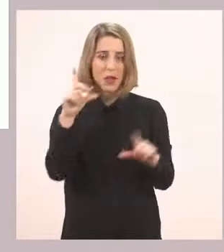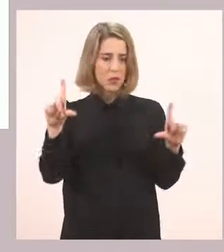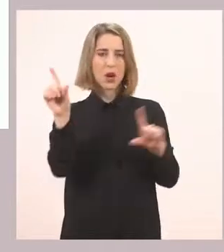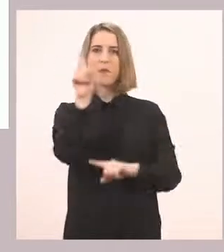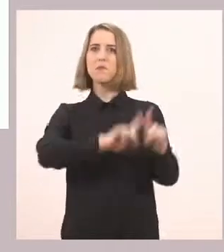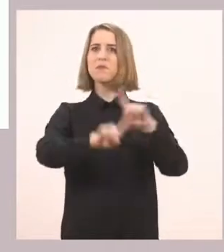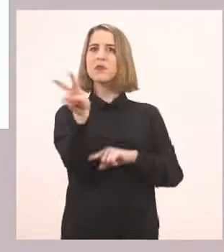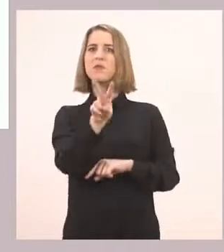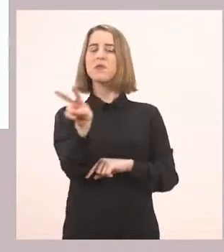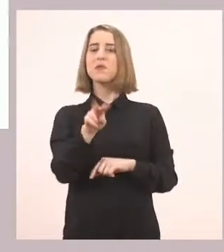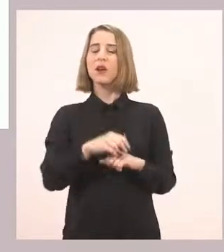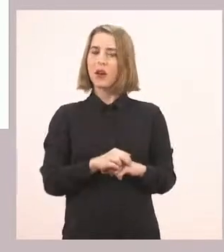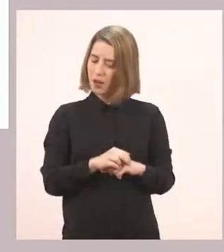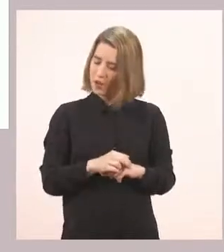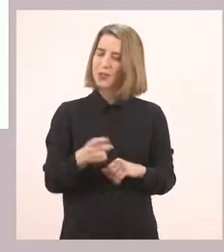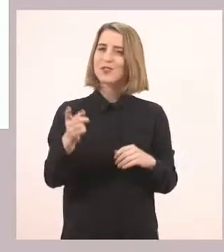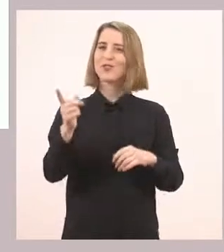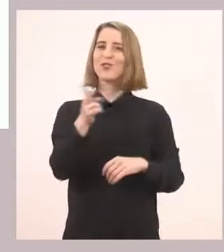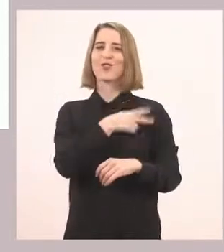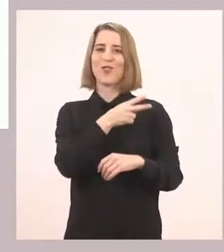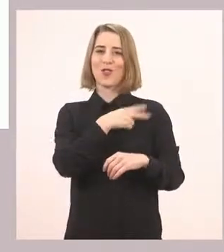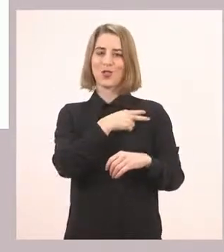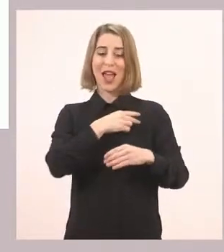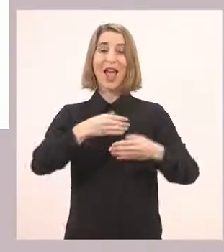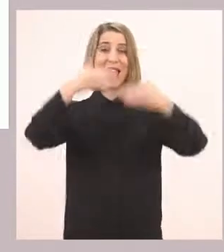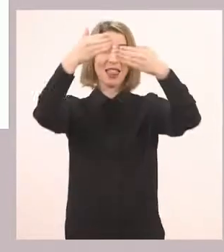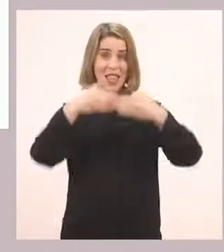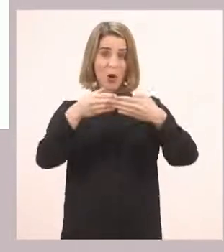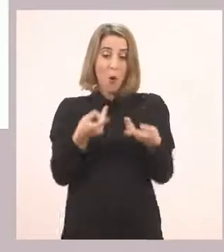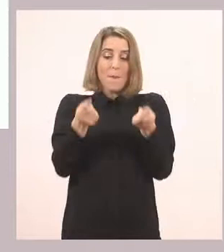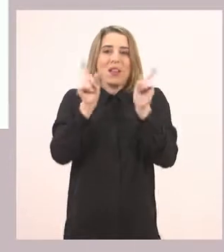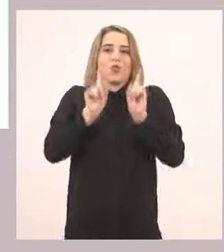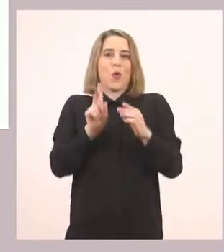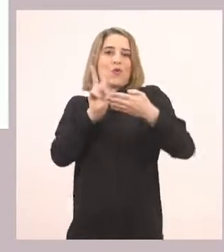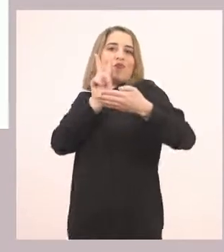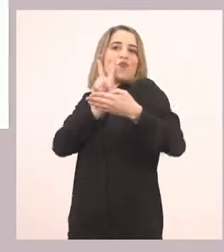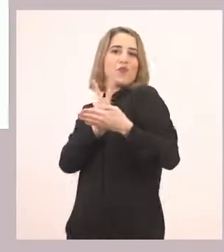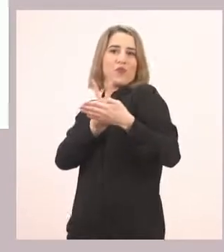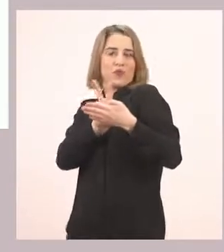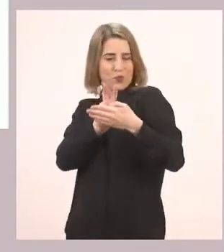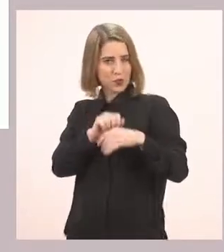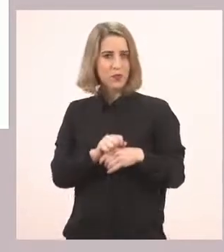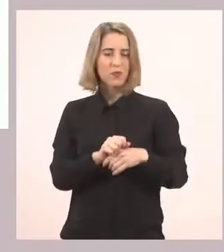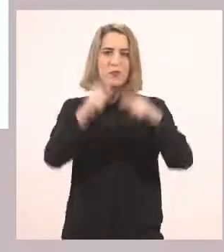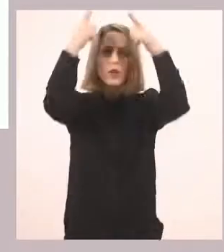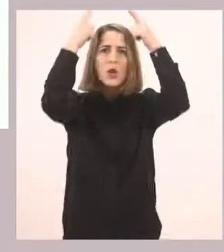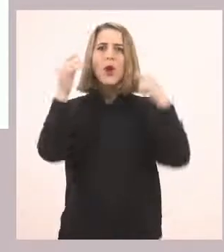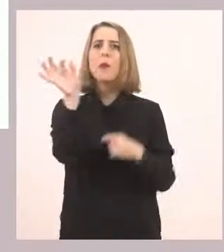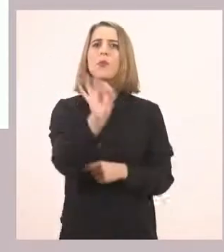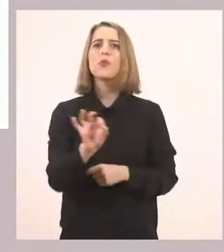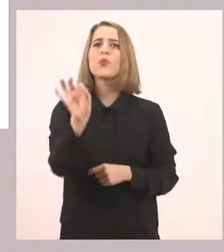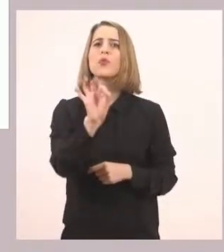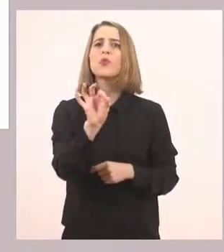Ο Άρης και η Μαρίνα είναι πίσω από τον πέτρινο τοίχο. Η Ιωάννα πού βρίσκεται? Η